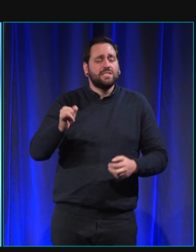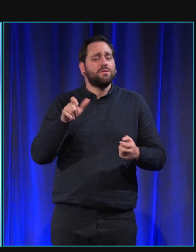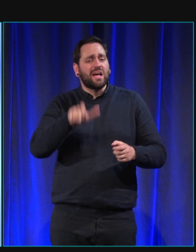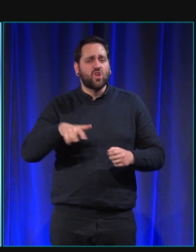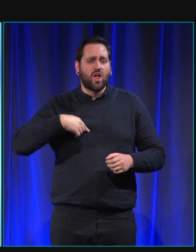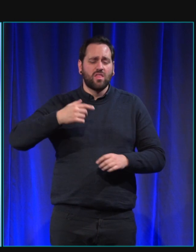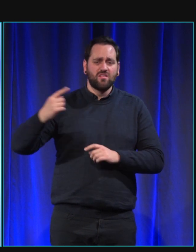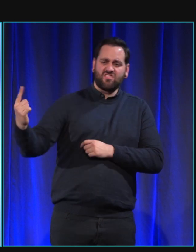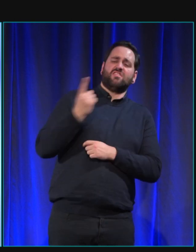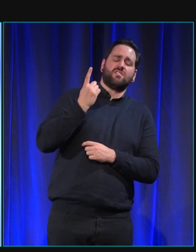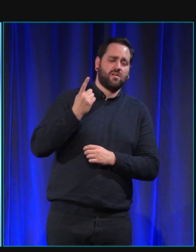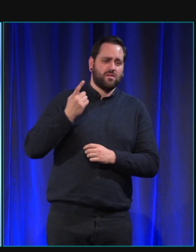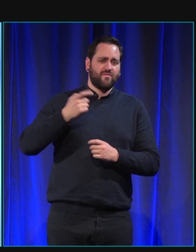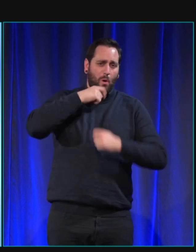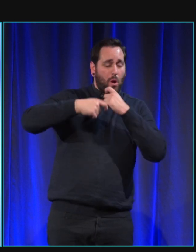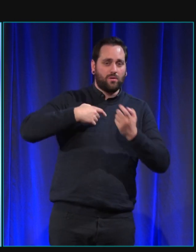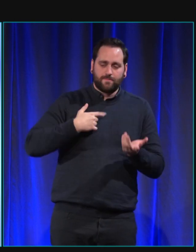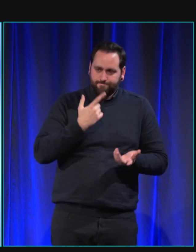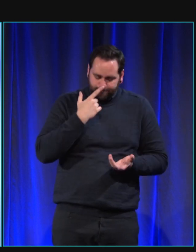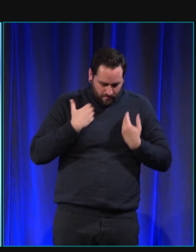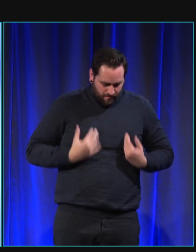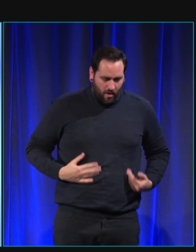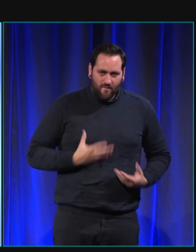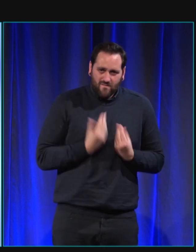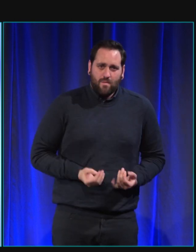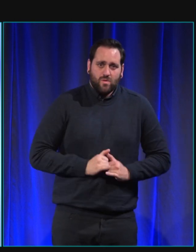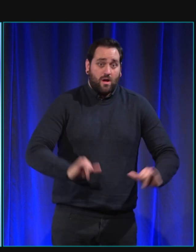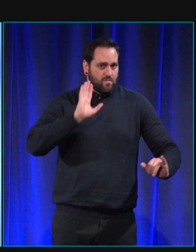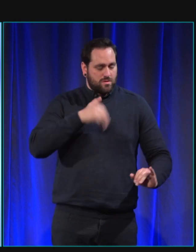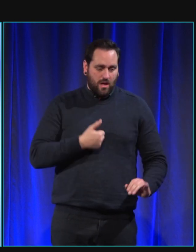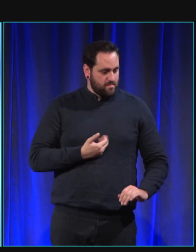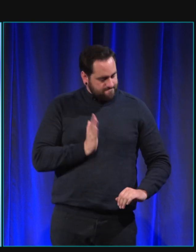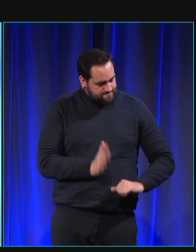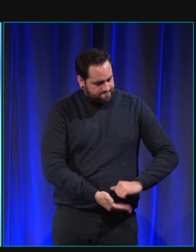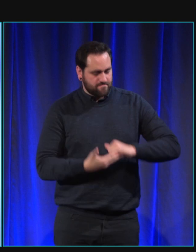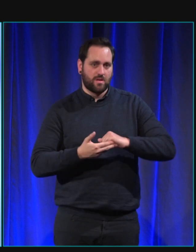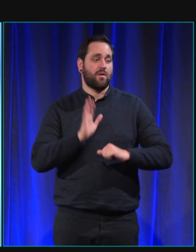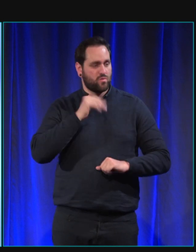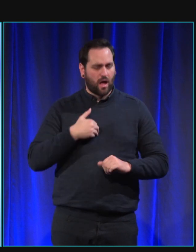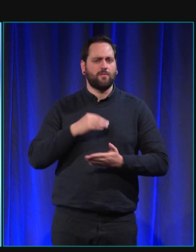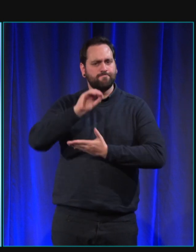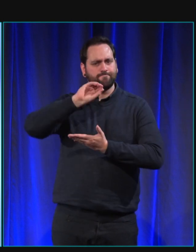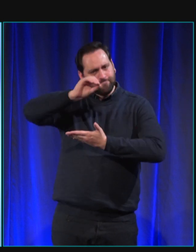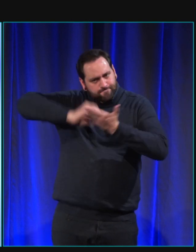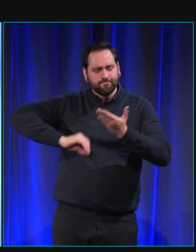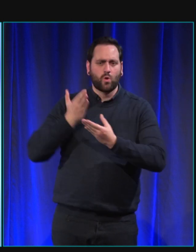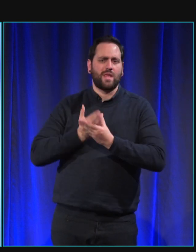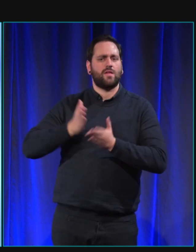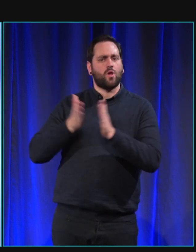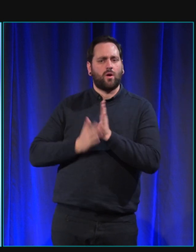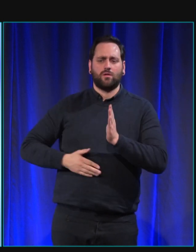c'était pour ça que j'ai fait une demande et tous ces trucs ont été largement remplis et même dépassés